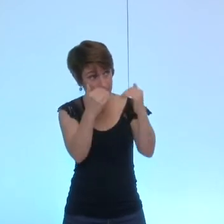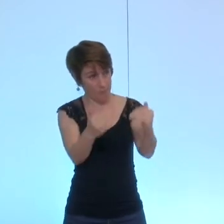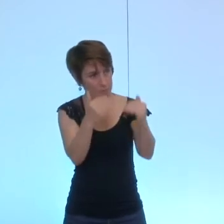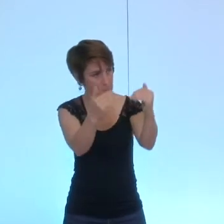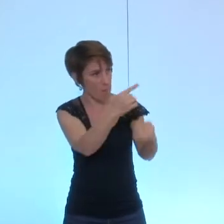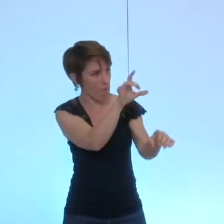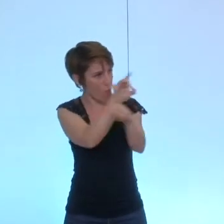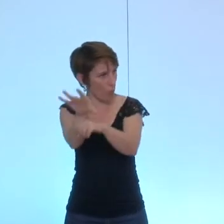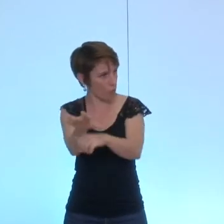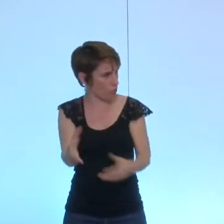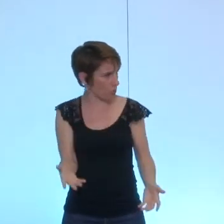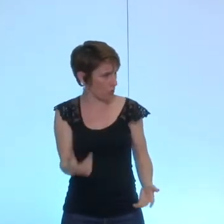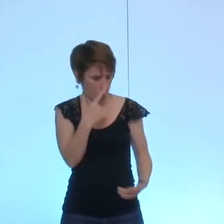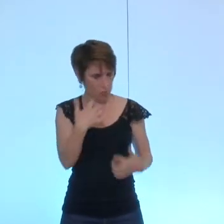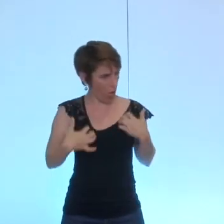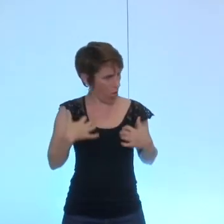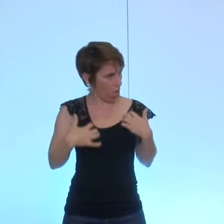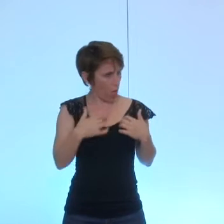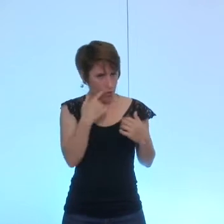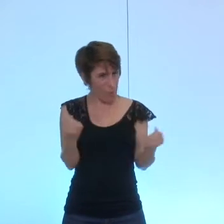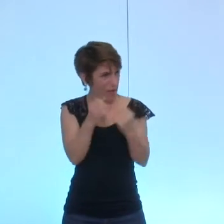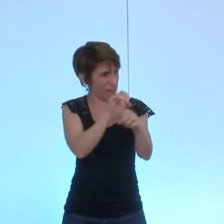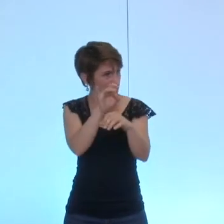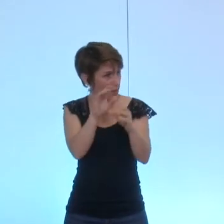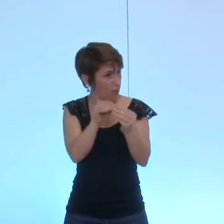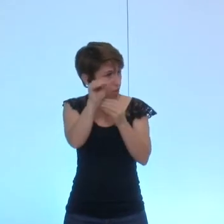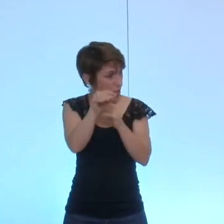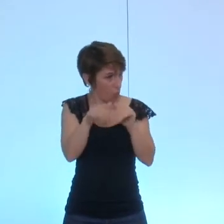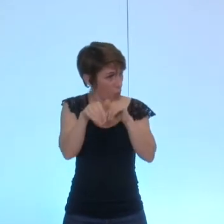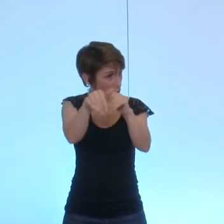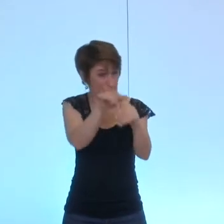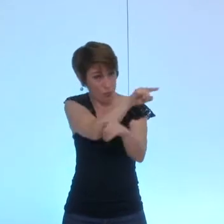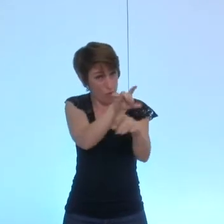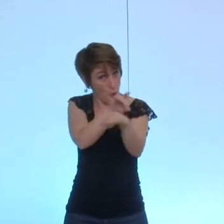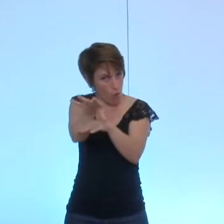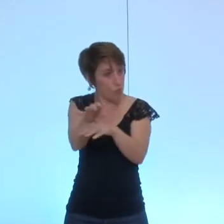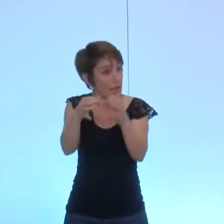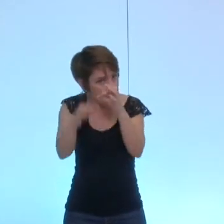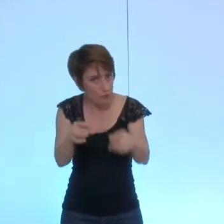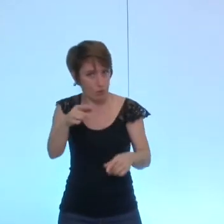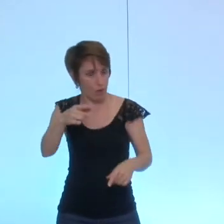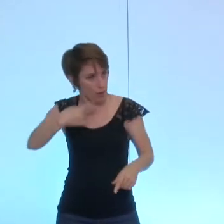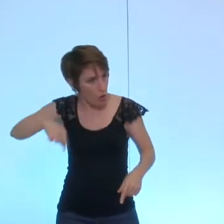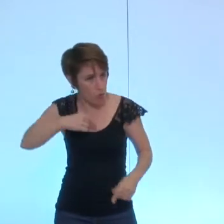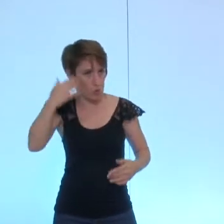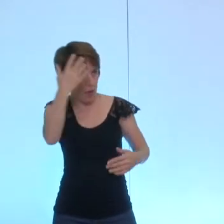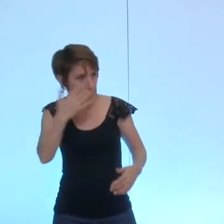refusant de vous engager à maintenir l'activité que vous allez susciter une inquiétude qui de votre point de vue n'a pas lieu d'être donc